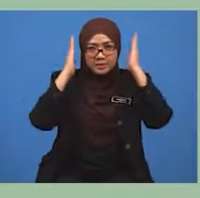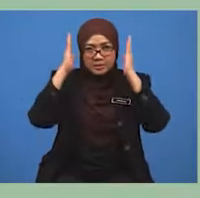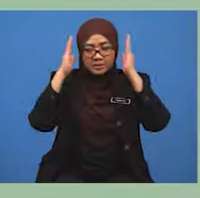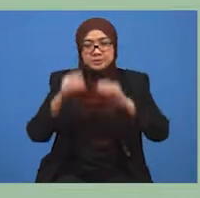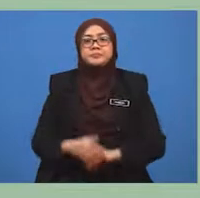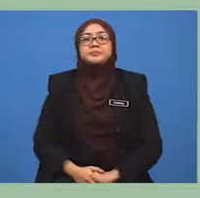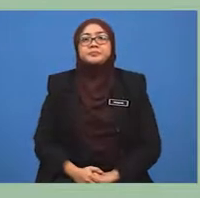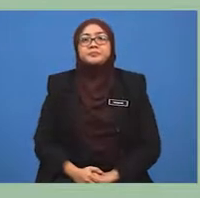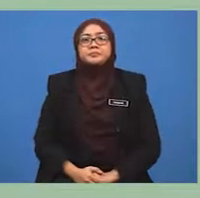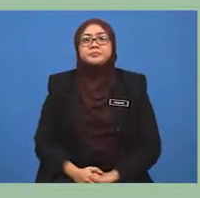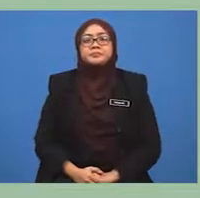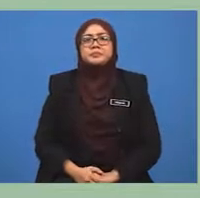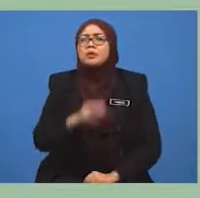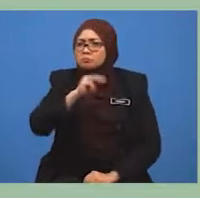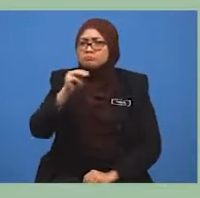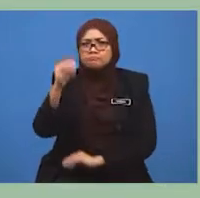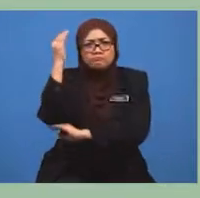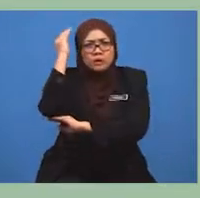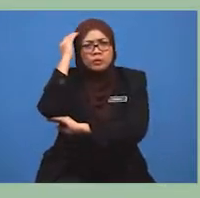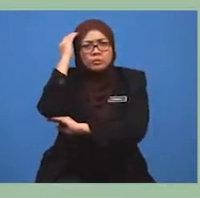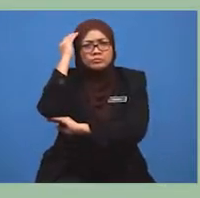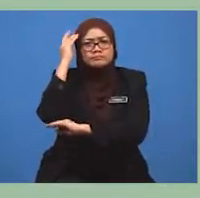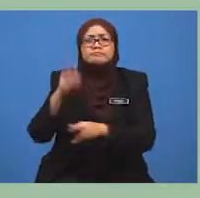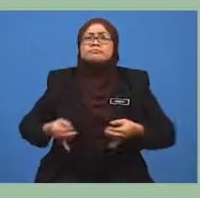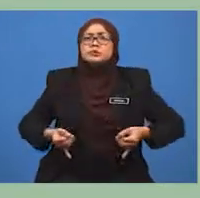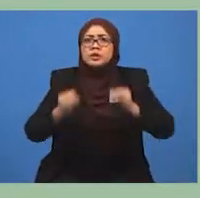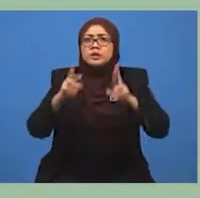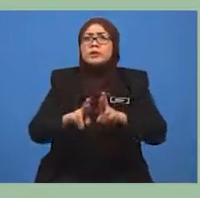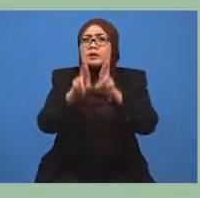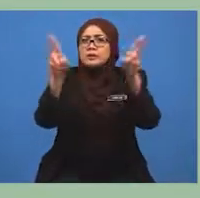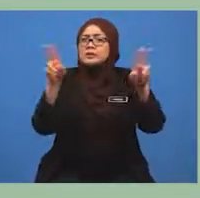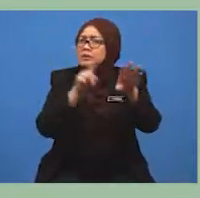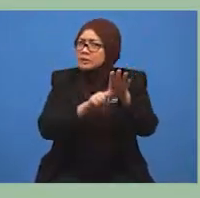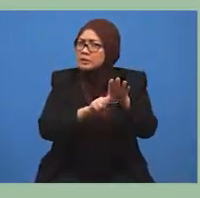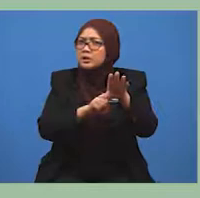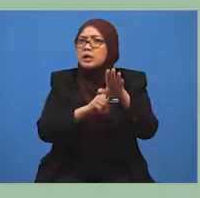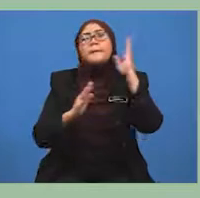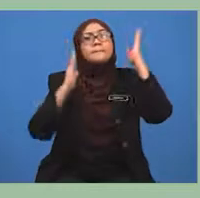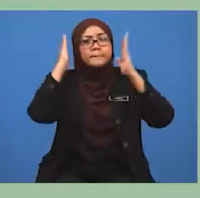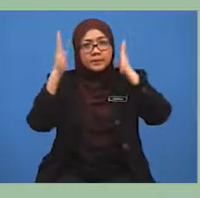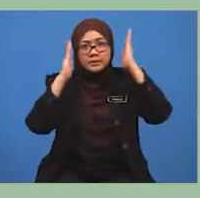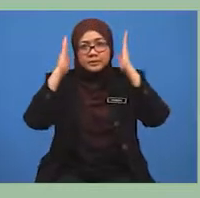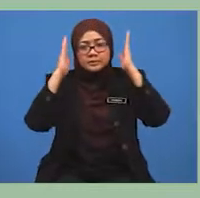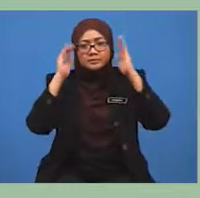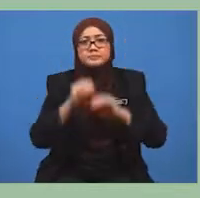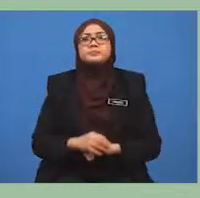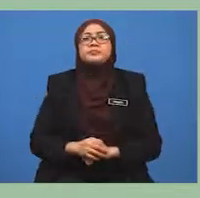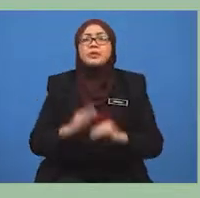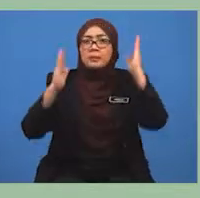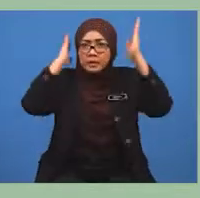-murid, tentang jaringan jalan raya di Malaysia? Malaysia mempunyai